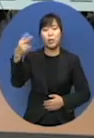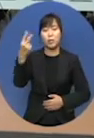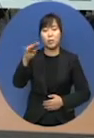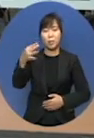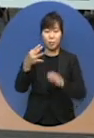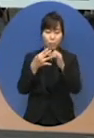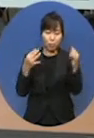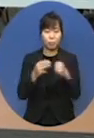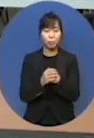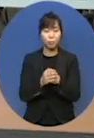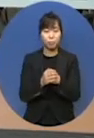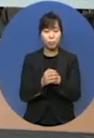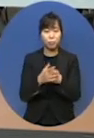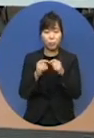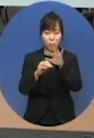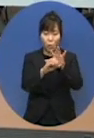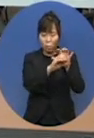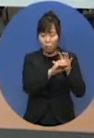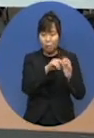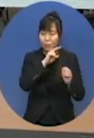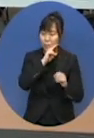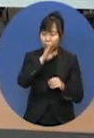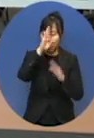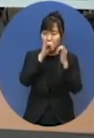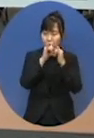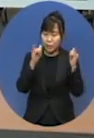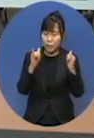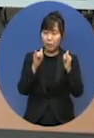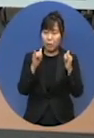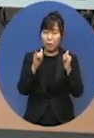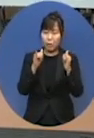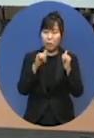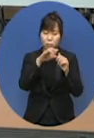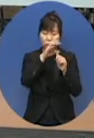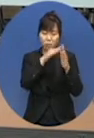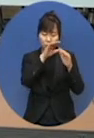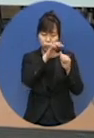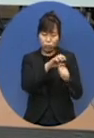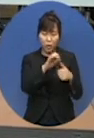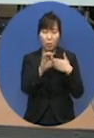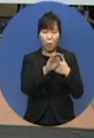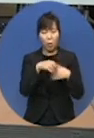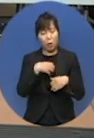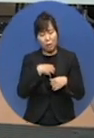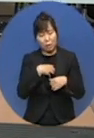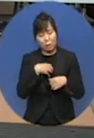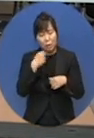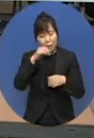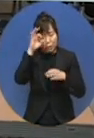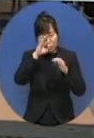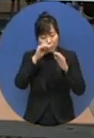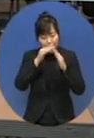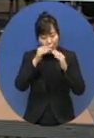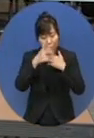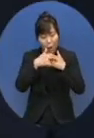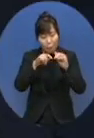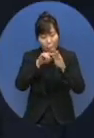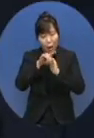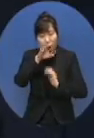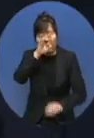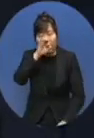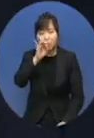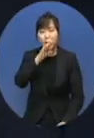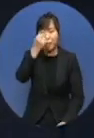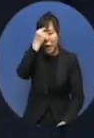신장장애인이 코로나19 의심환자 자격격리 대상자가 되면 위험을 안고 찾는 병원마저도 갈 수도 없어